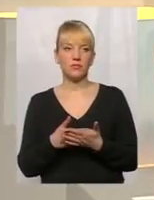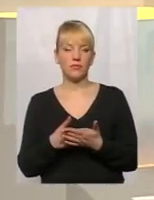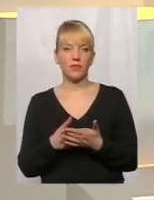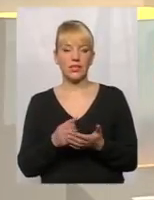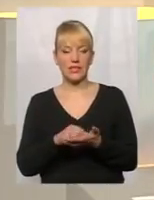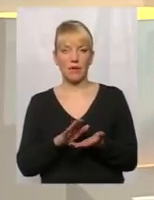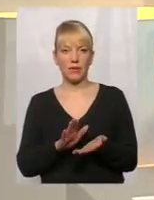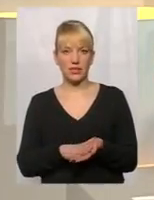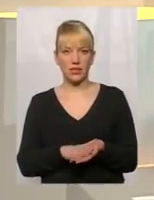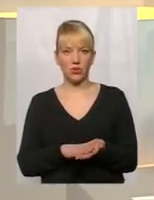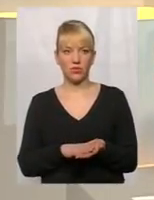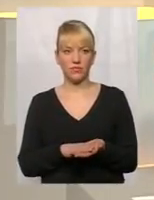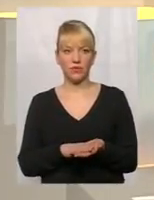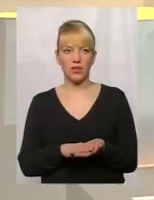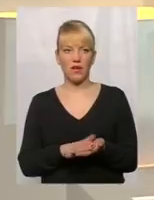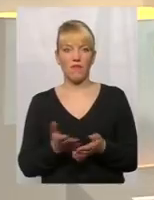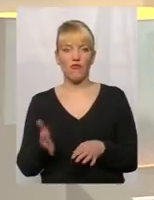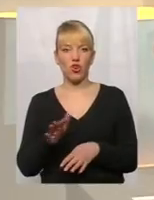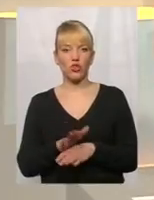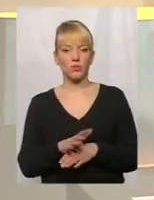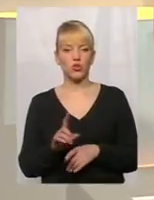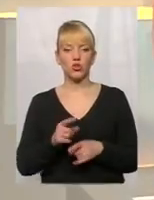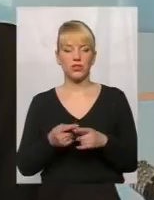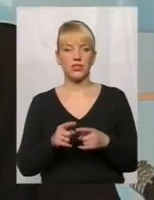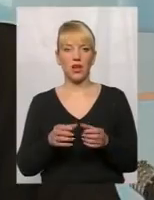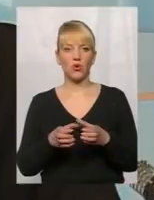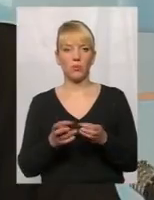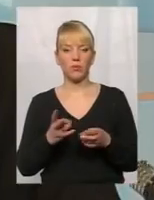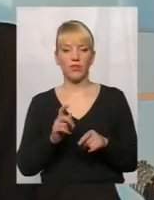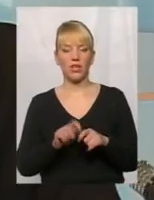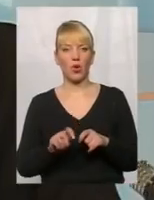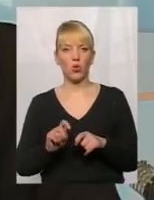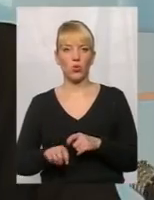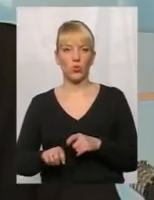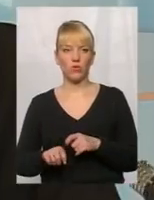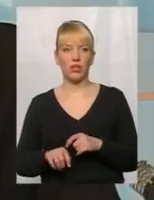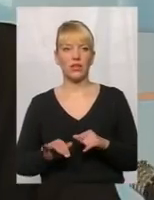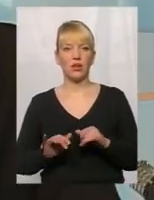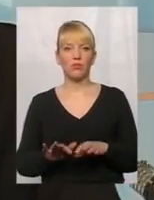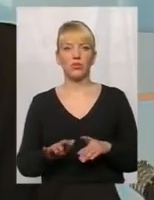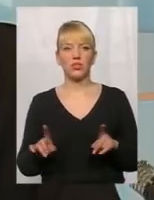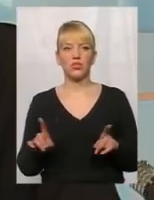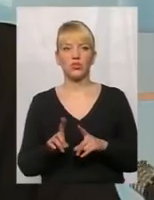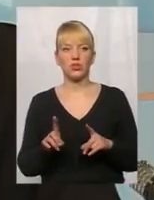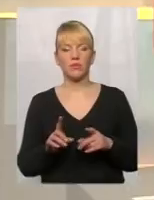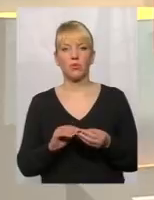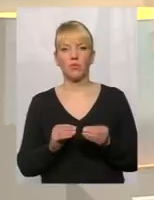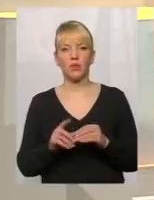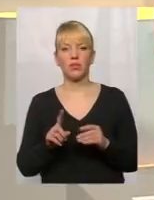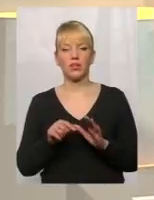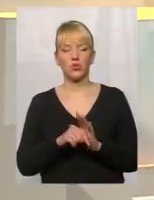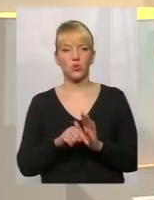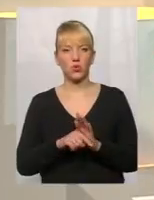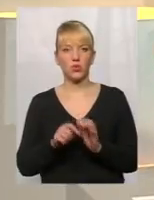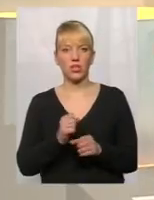Записано в розпорядженні, що саме ця група має контролювати процес, аби проблеми, які стосуються